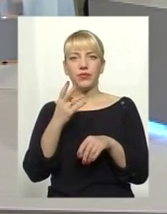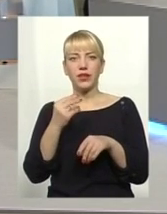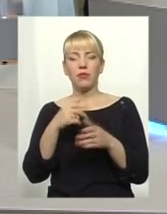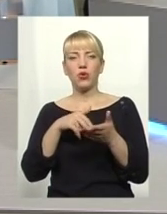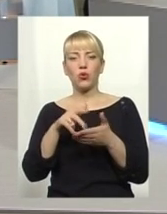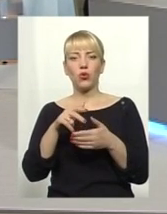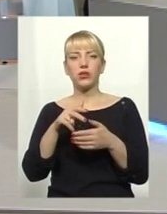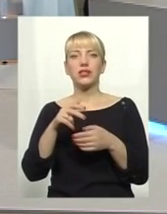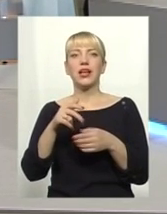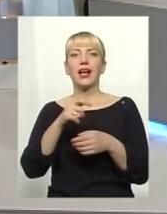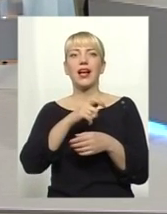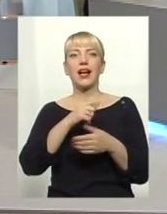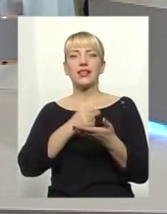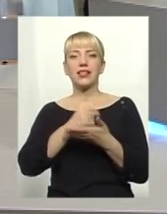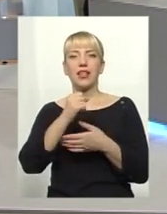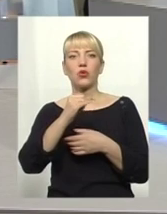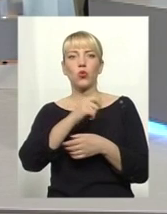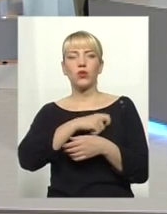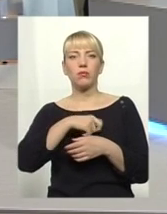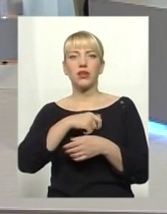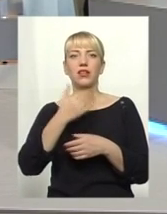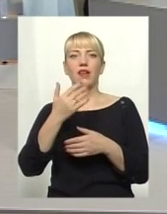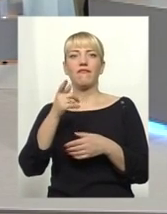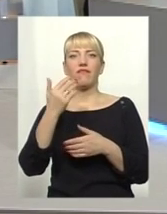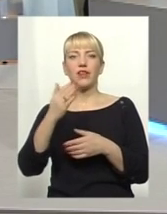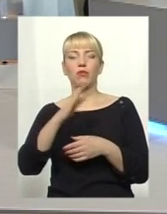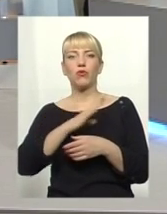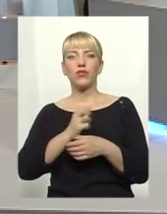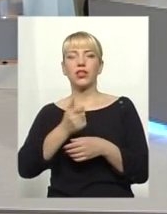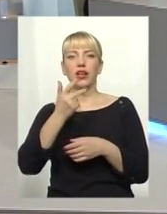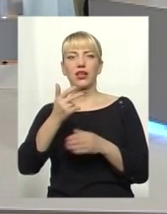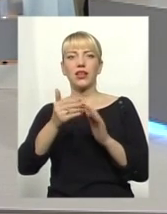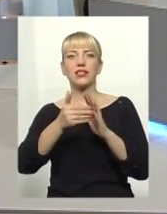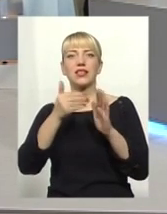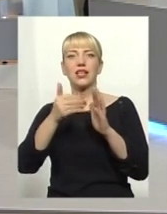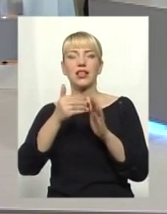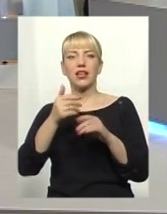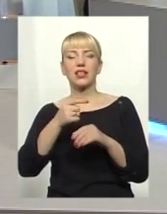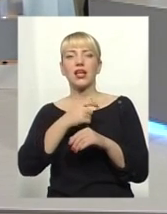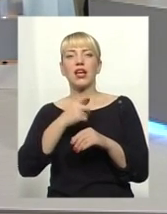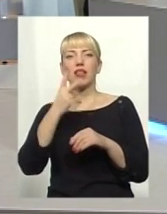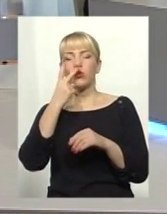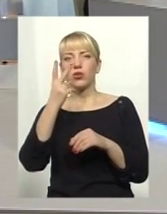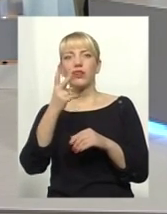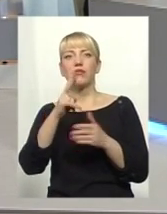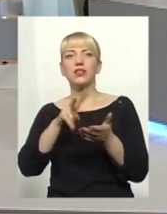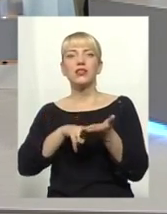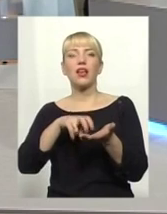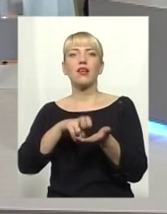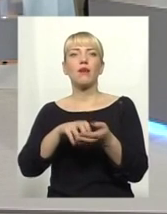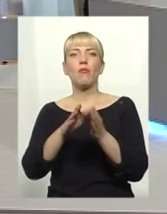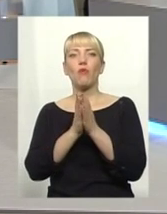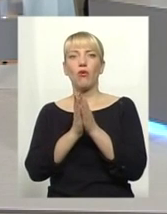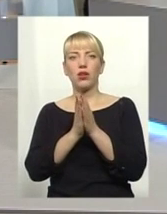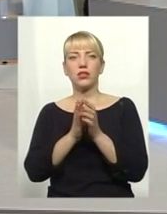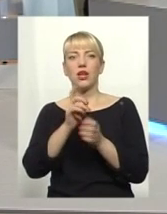-депутат, який там був декілька скликань депутатом, і на нього дивляться, і на нього моляться. Люди будуть дивитися на нього цифрами, його картинами,